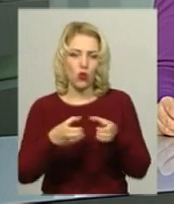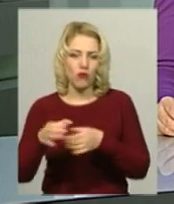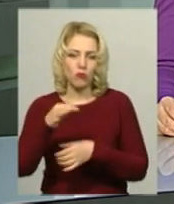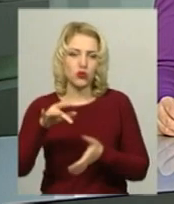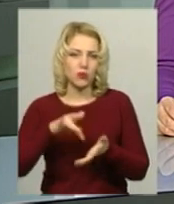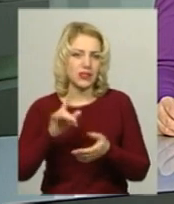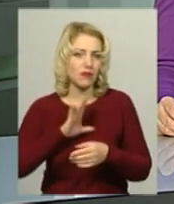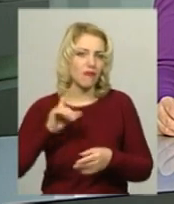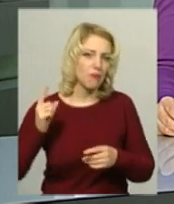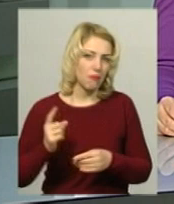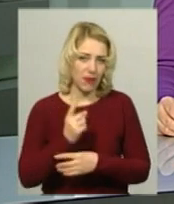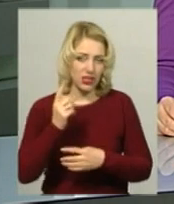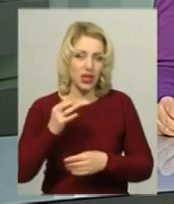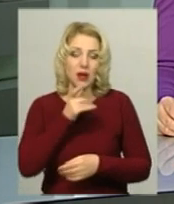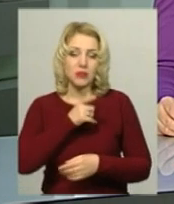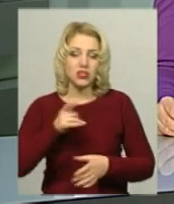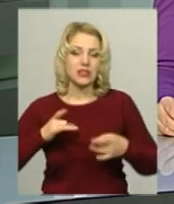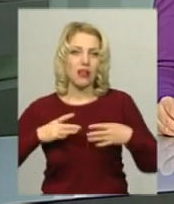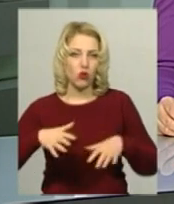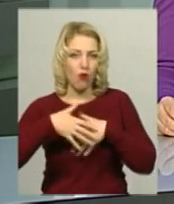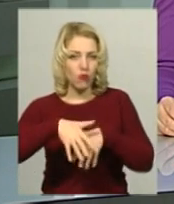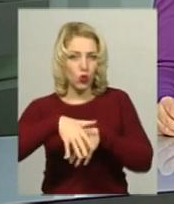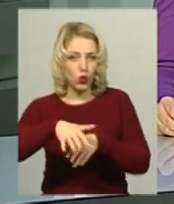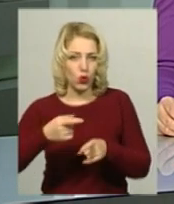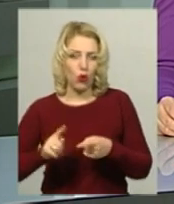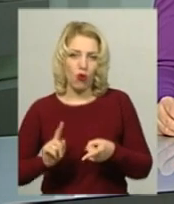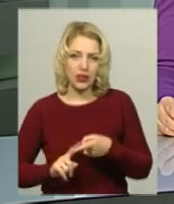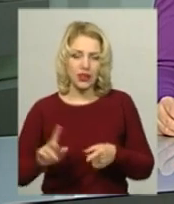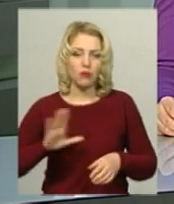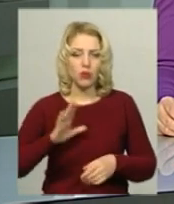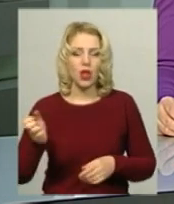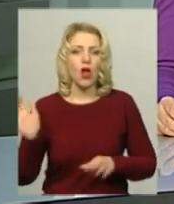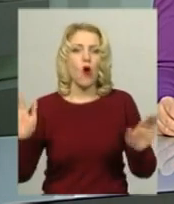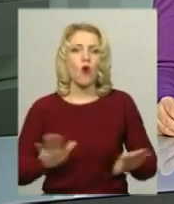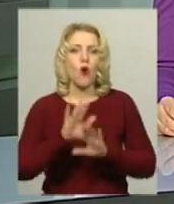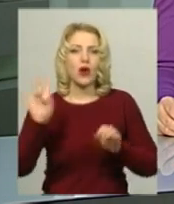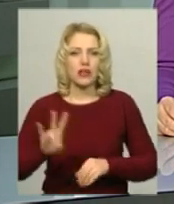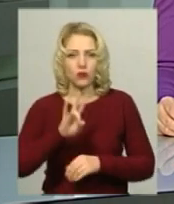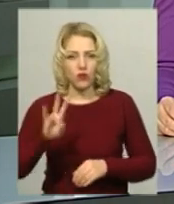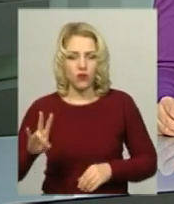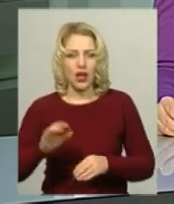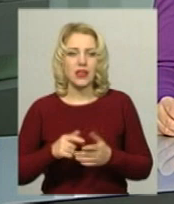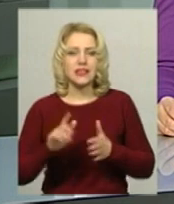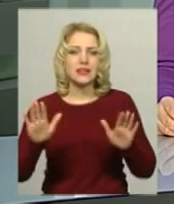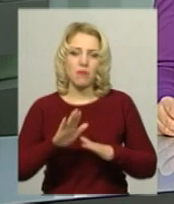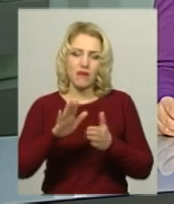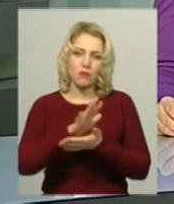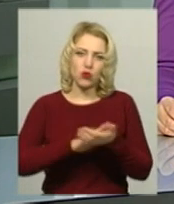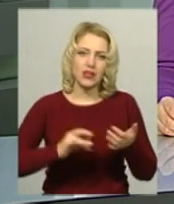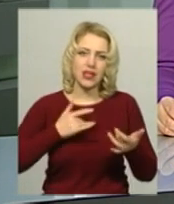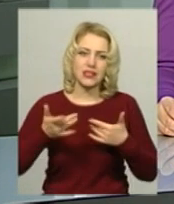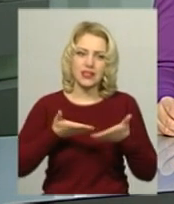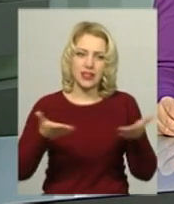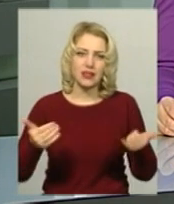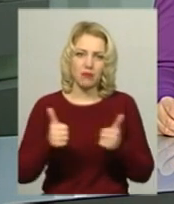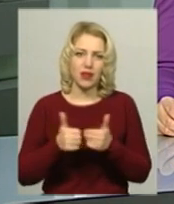центрі відбулось вперше. Під час святкової ходи учасники параду вертепів колядували. Співати пісень подовжили на сцені різдвяного ярмарку